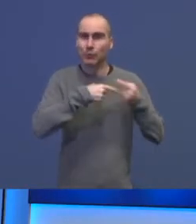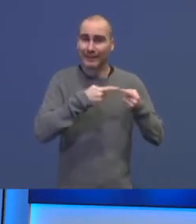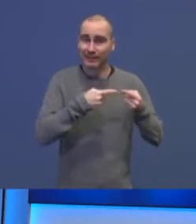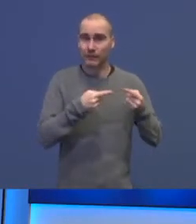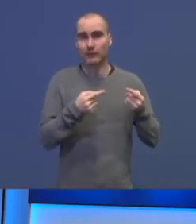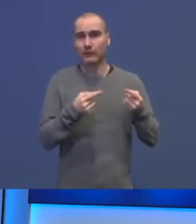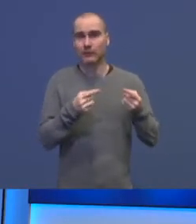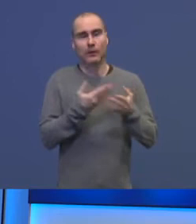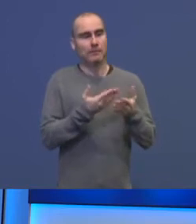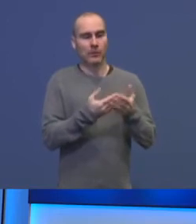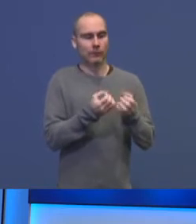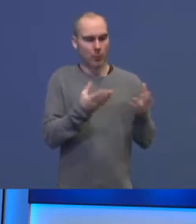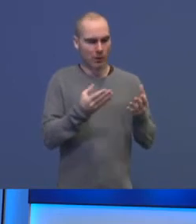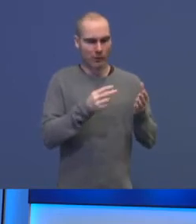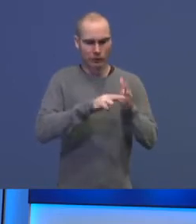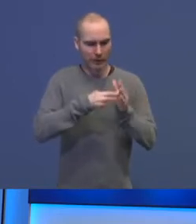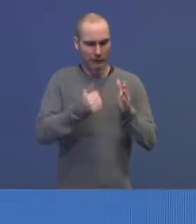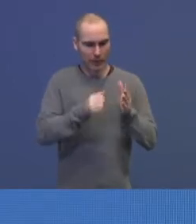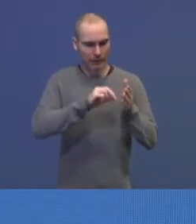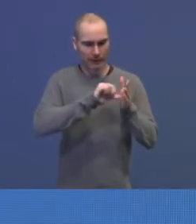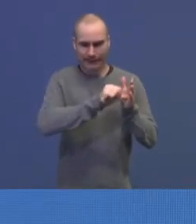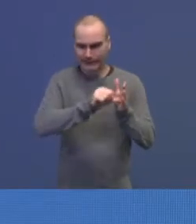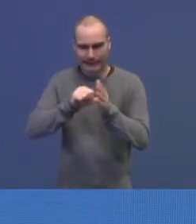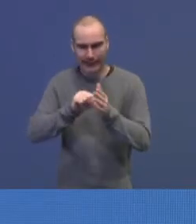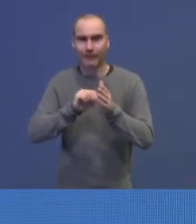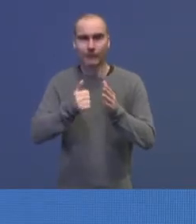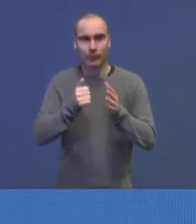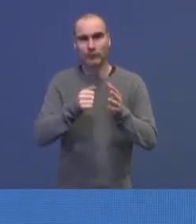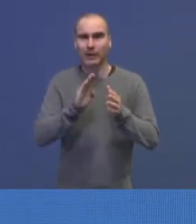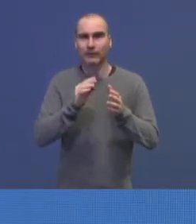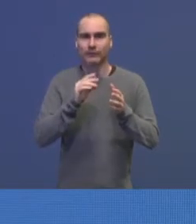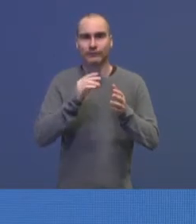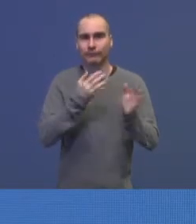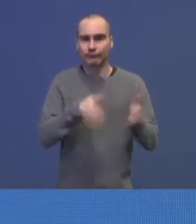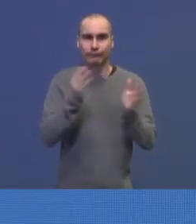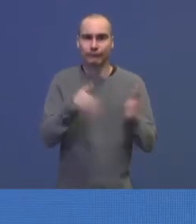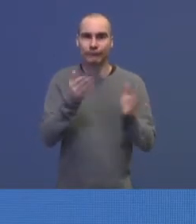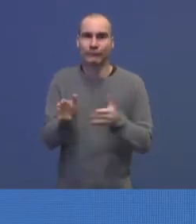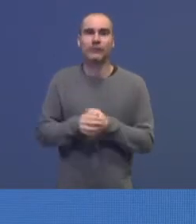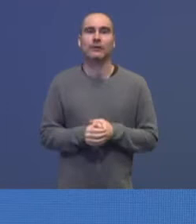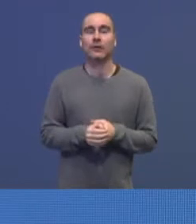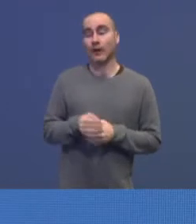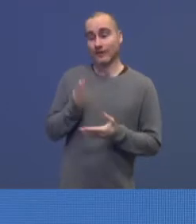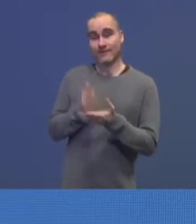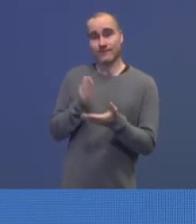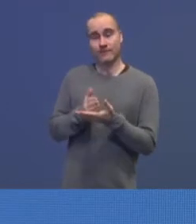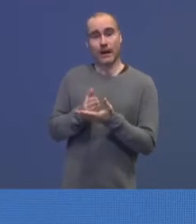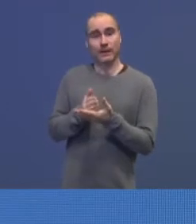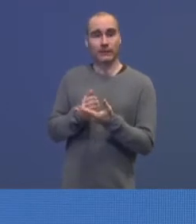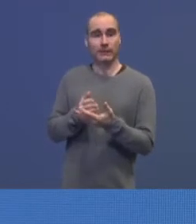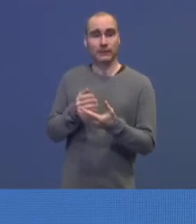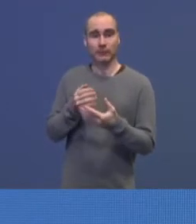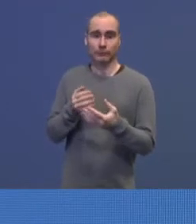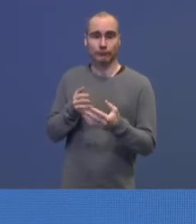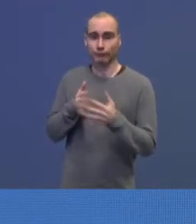eksempel hvor mange systemer man skal registrere folk i for å få mer fortgang i arbeidet? Det er gjort. Politiet har